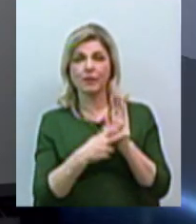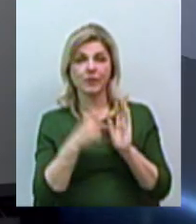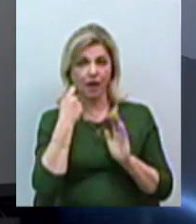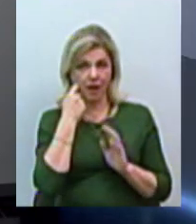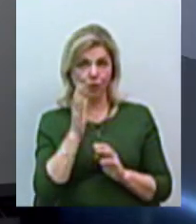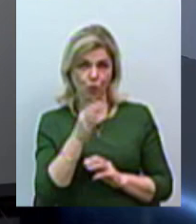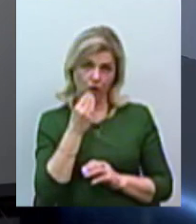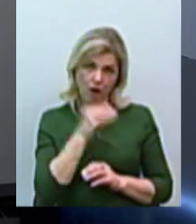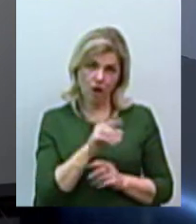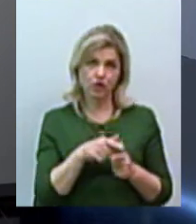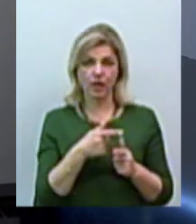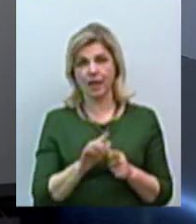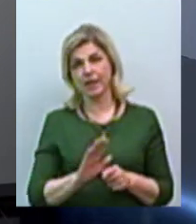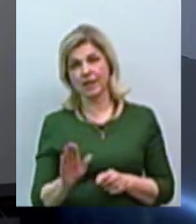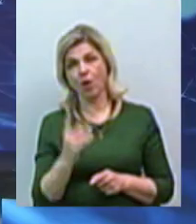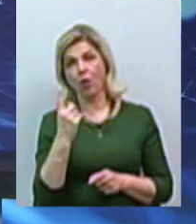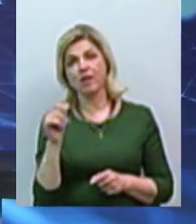чи ні? Одна хвилина.